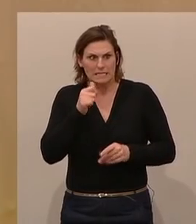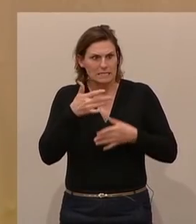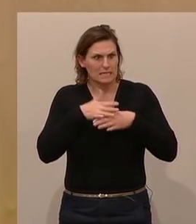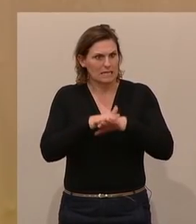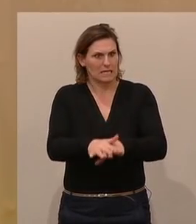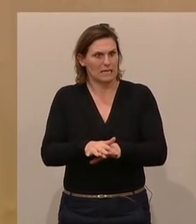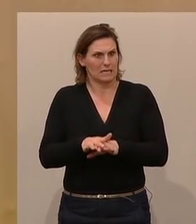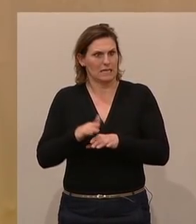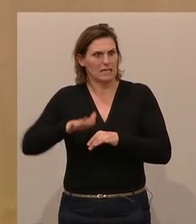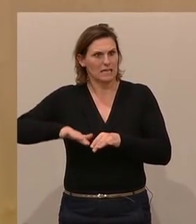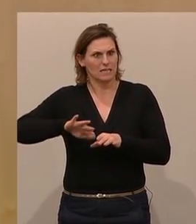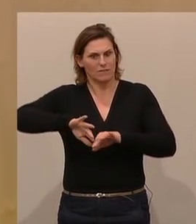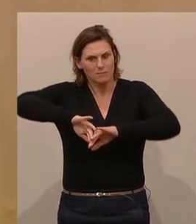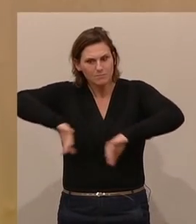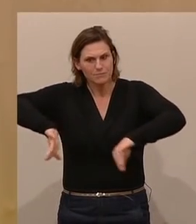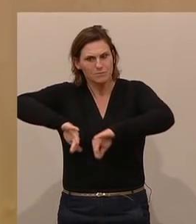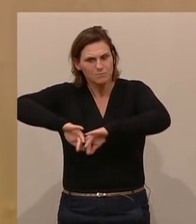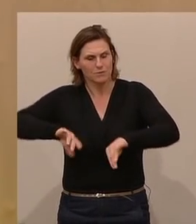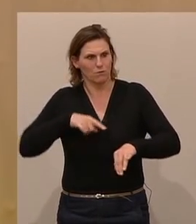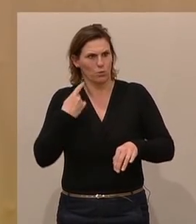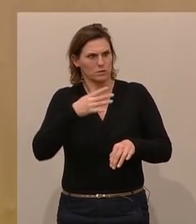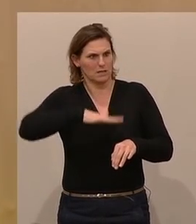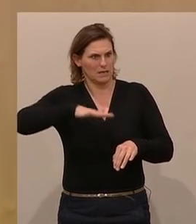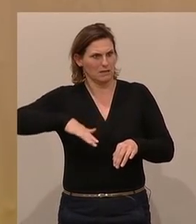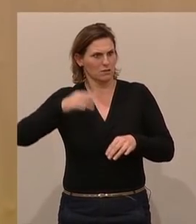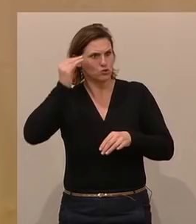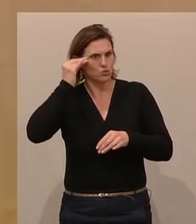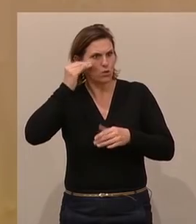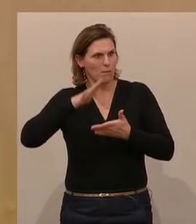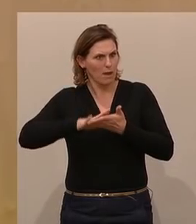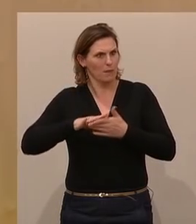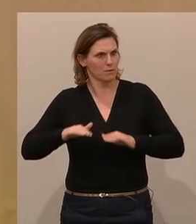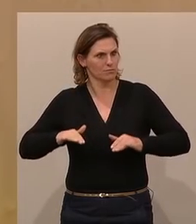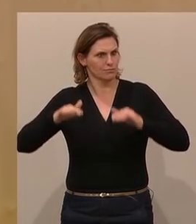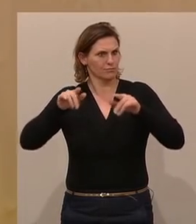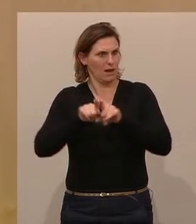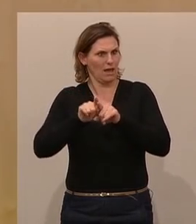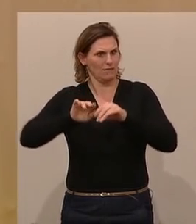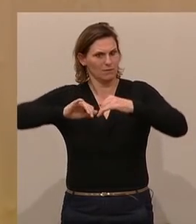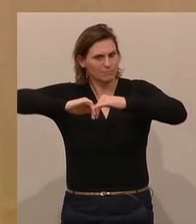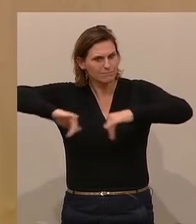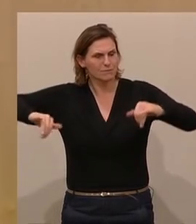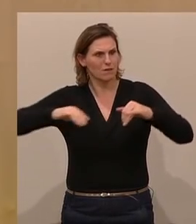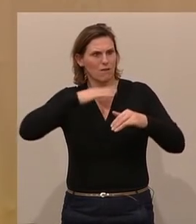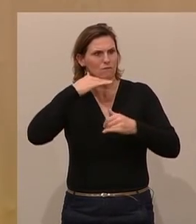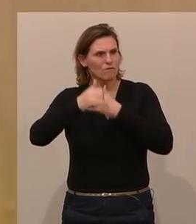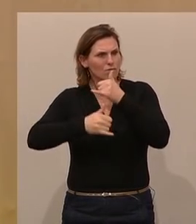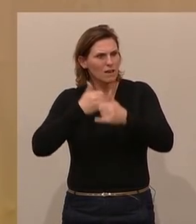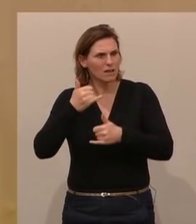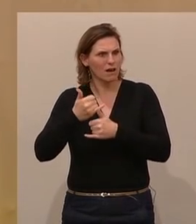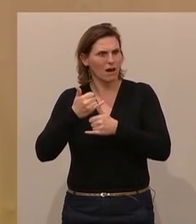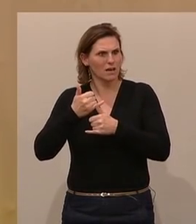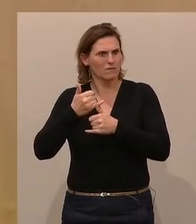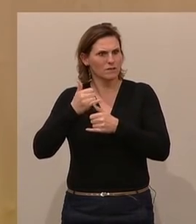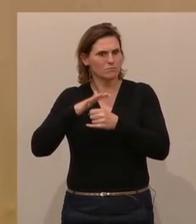Kinder segregiert werden von unseren Kindern in den Schulen, wird das fortgesetzt. Es wurde jahrelang unterdrückt,